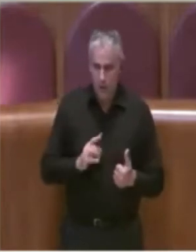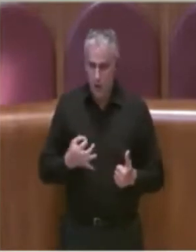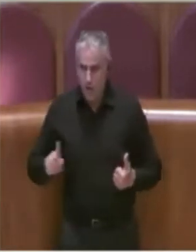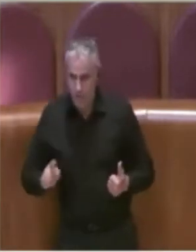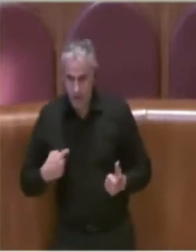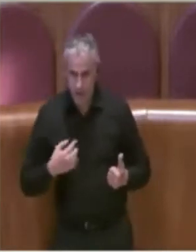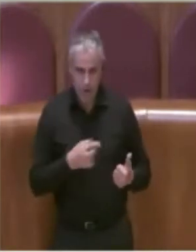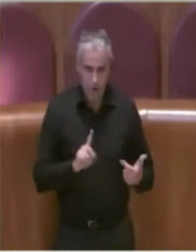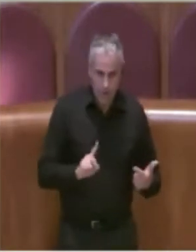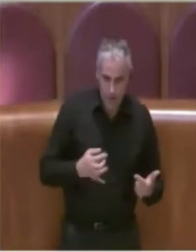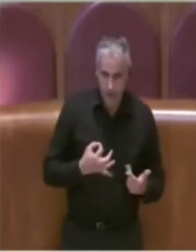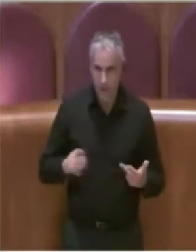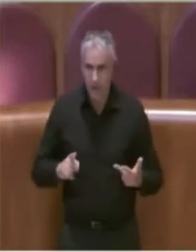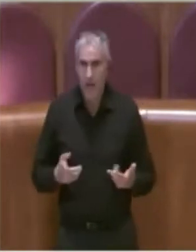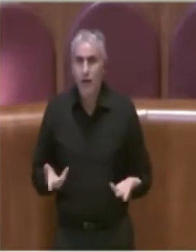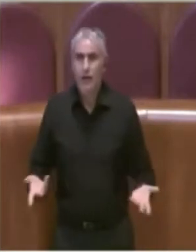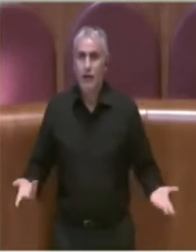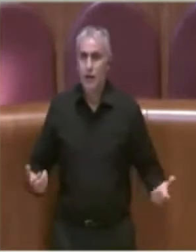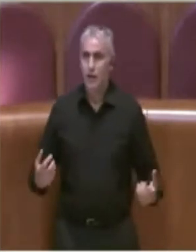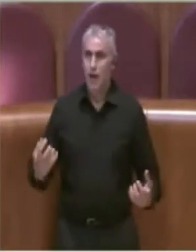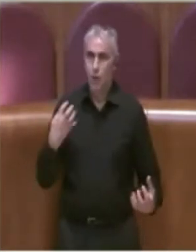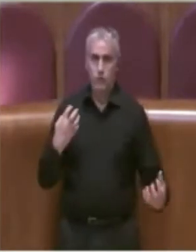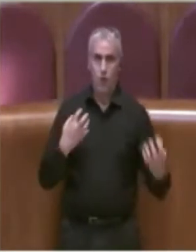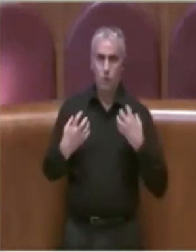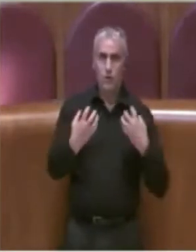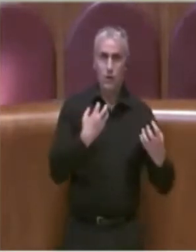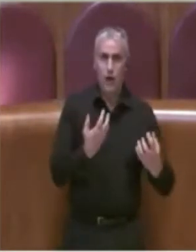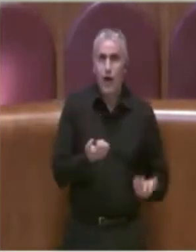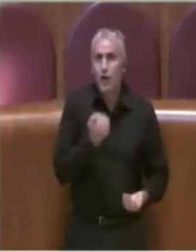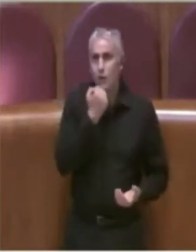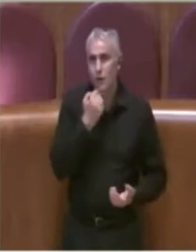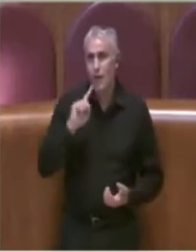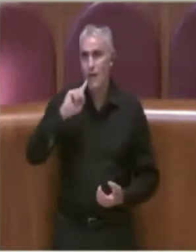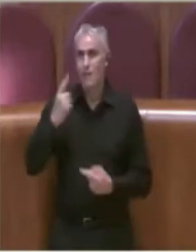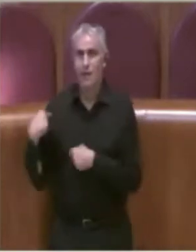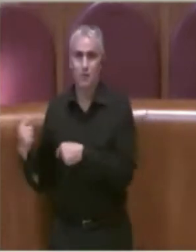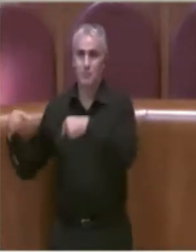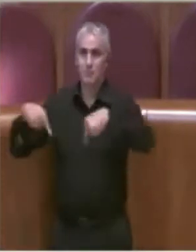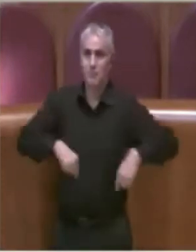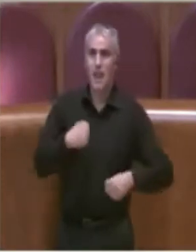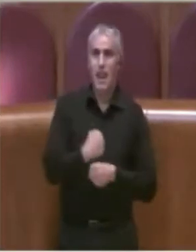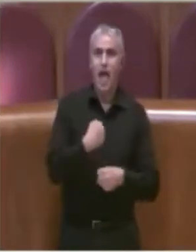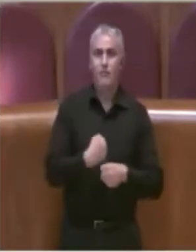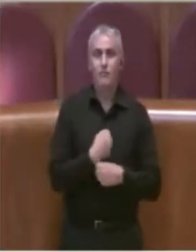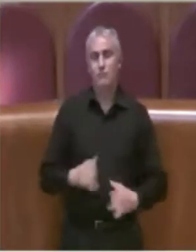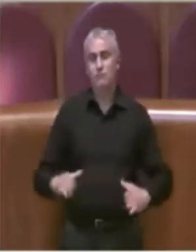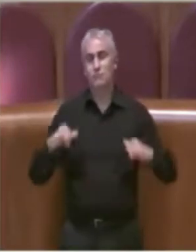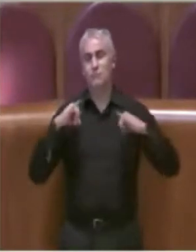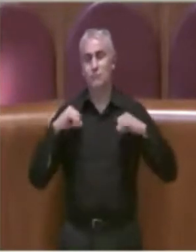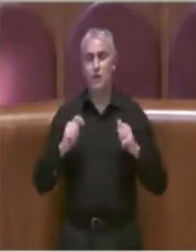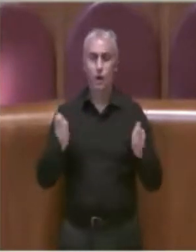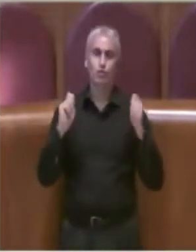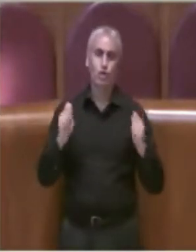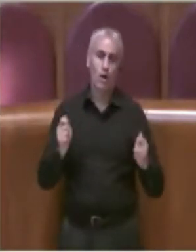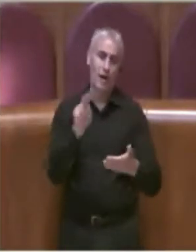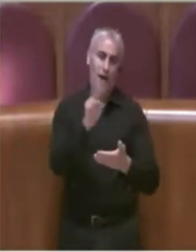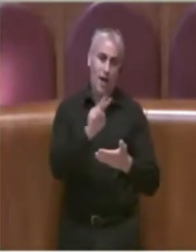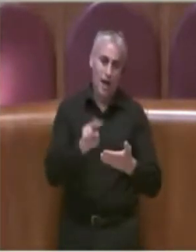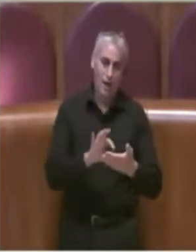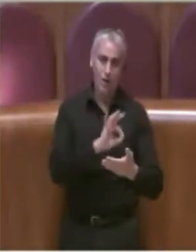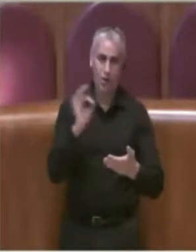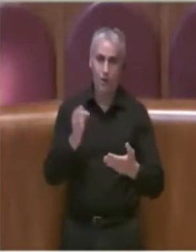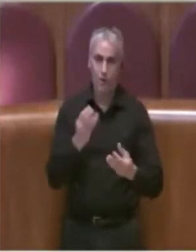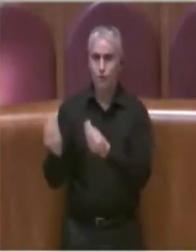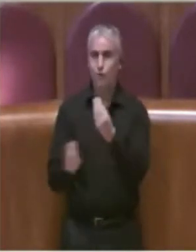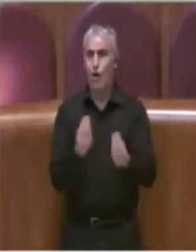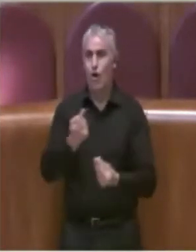in questo momento è campagna elettorale arriviamo qui, leggiamoci il giornale, facciamo un torneo di burraco, non lo so,